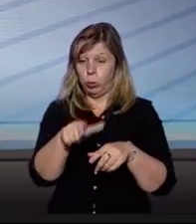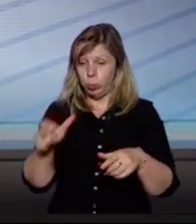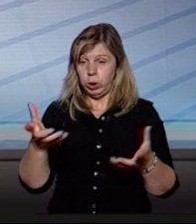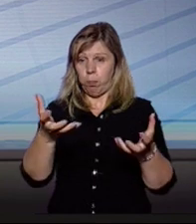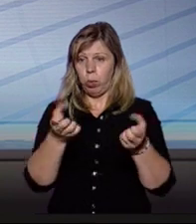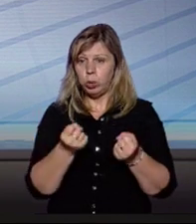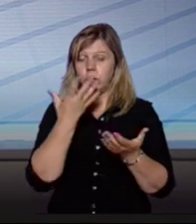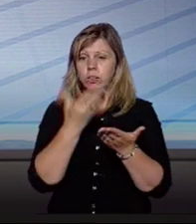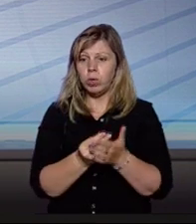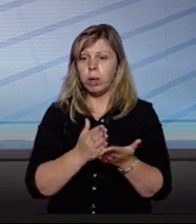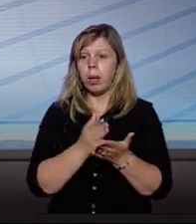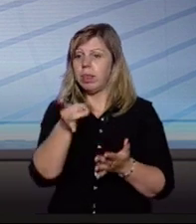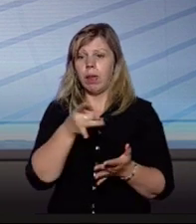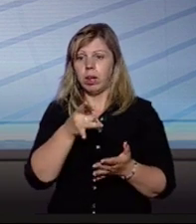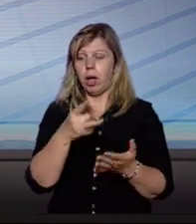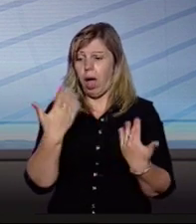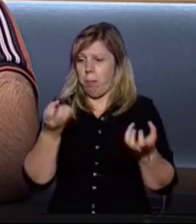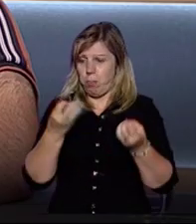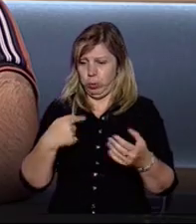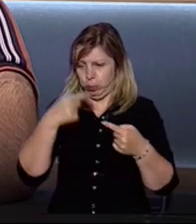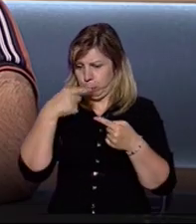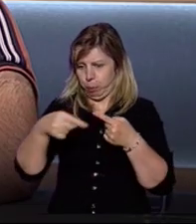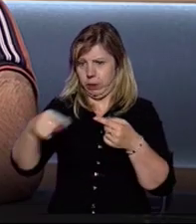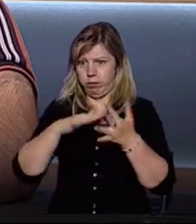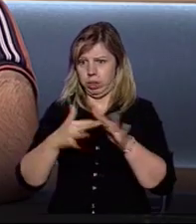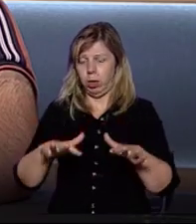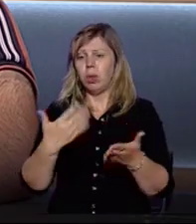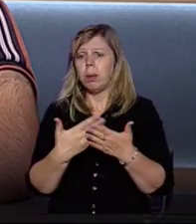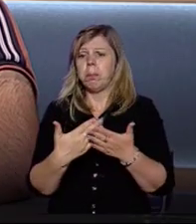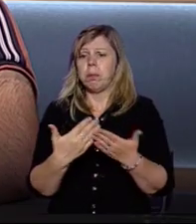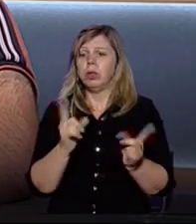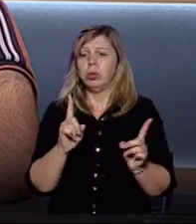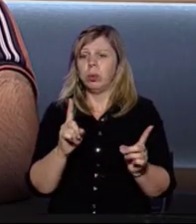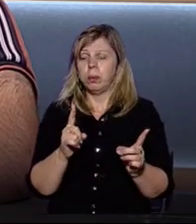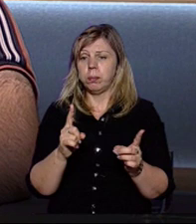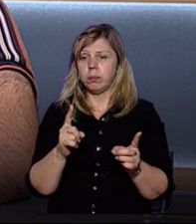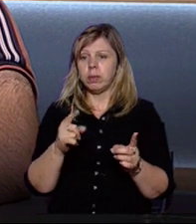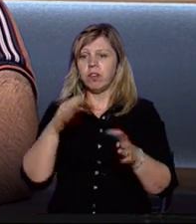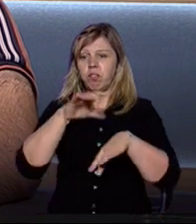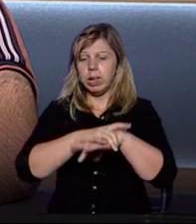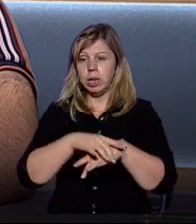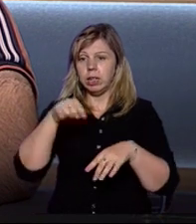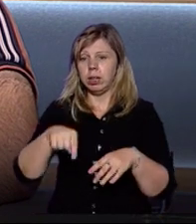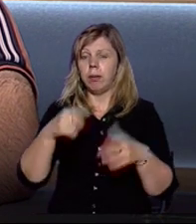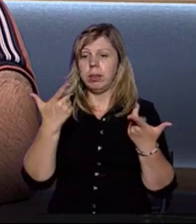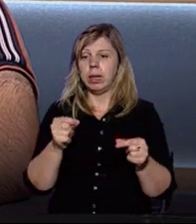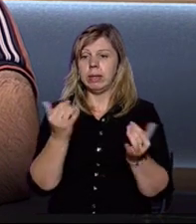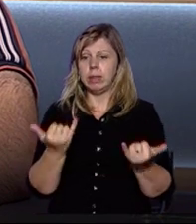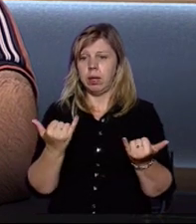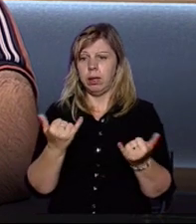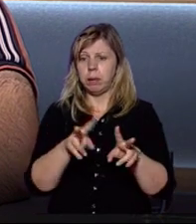свої послуги не в районах, а в громадах. Назвіть, які це послуги? Фактично, там, де зараз проходить, є